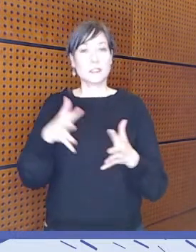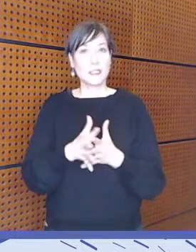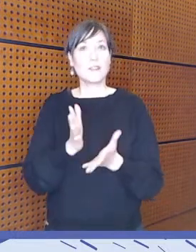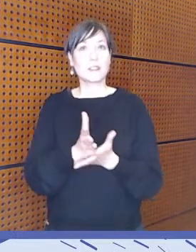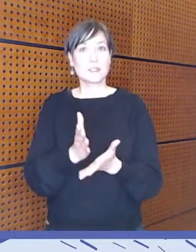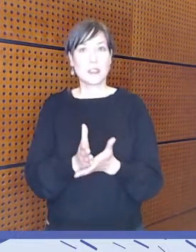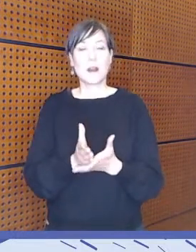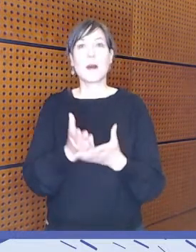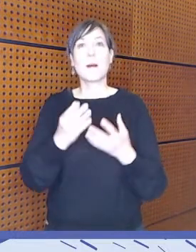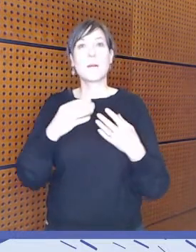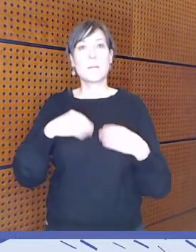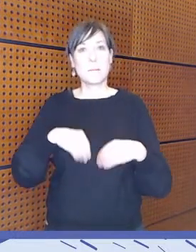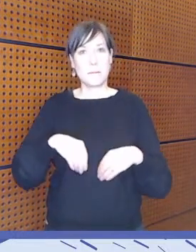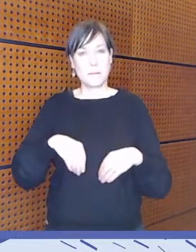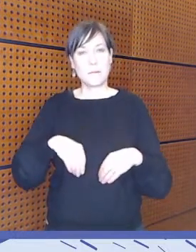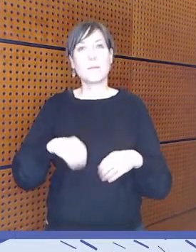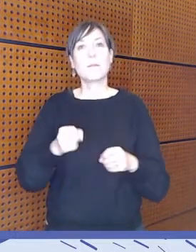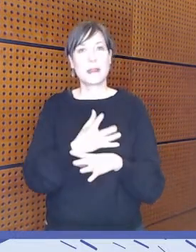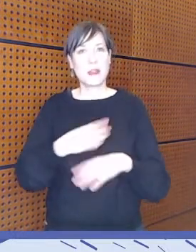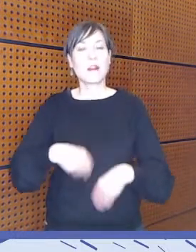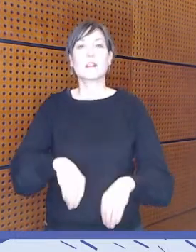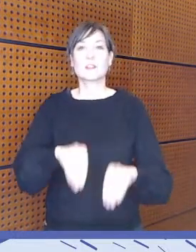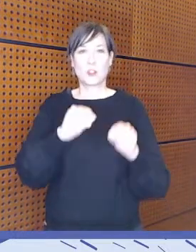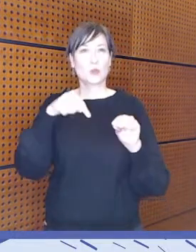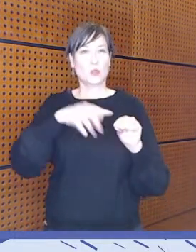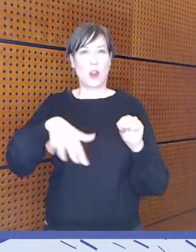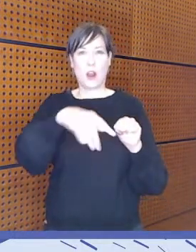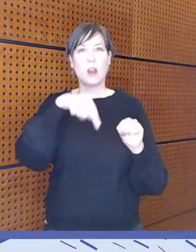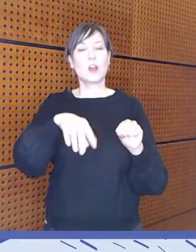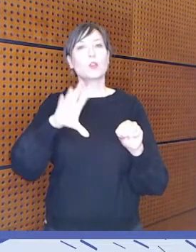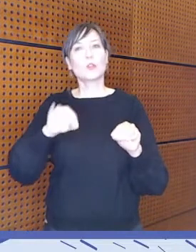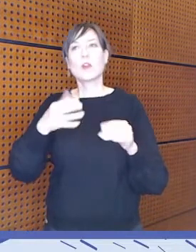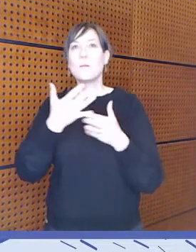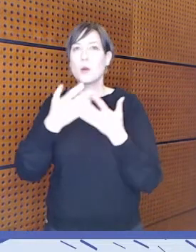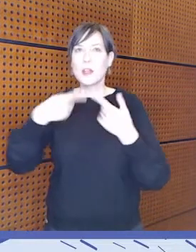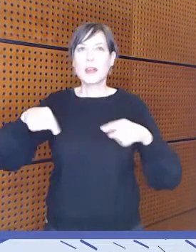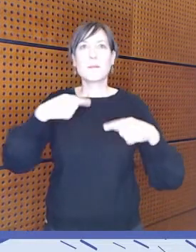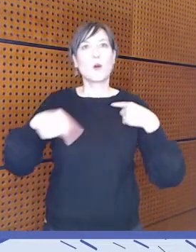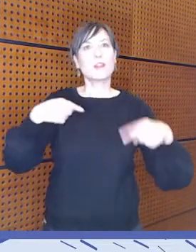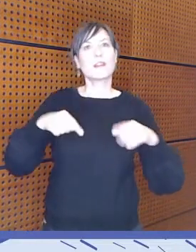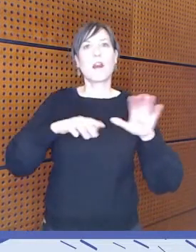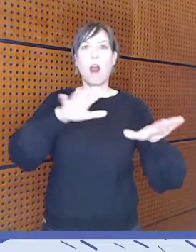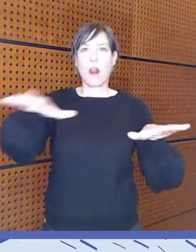mediakasvatustoiminta siihen liittyy tosi paljon muita politiikka-alueita ja niiden tavoitteita.